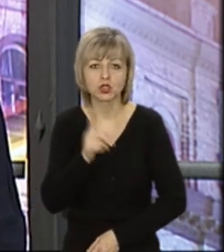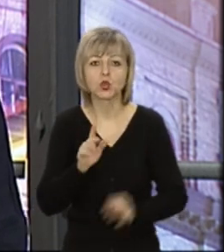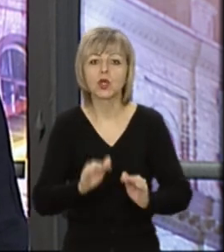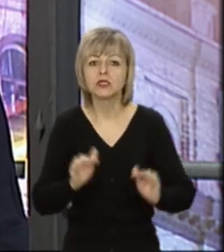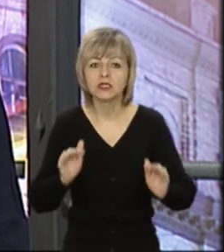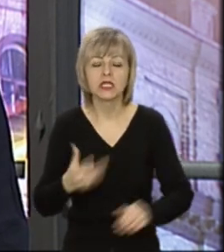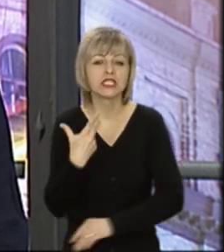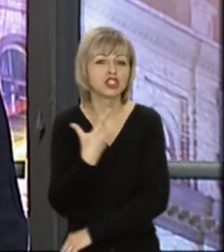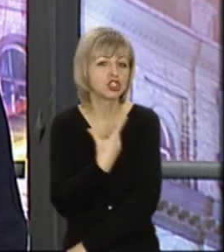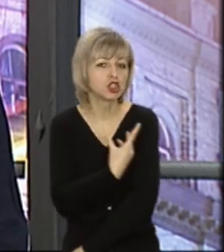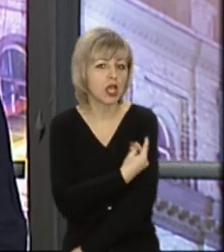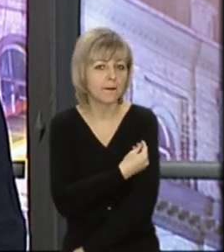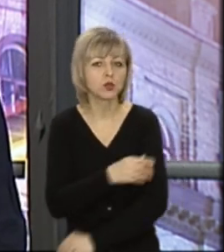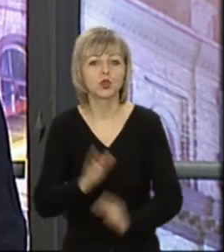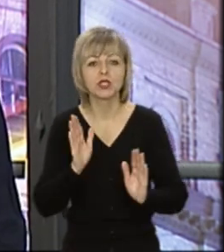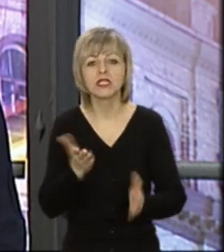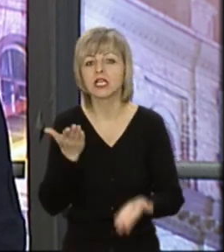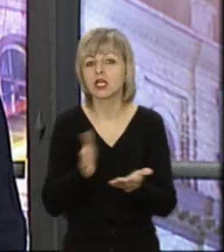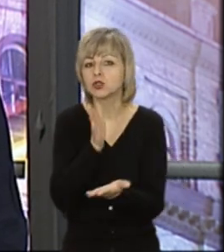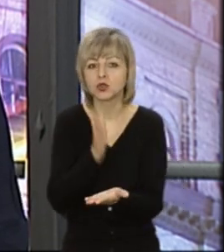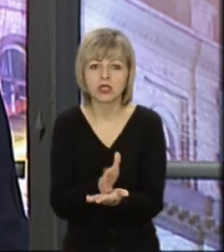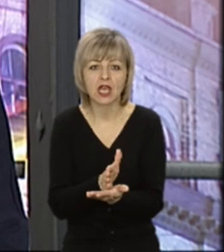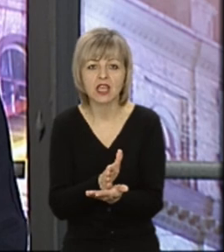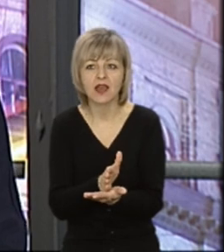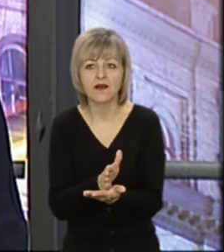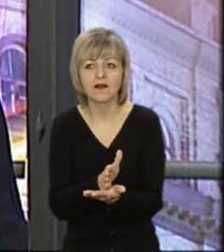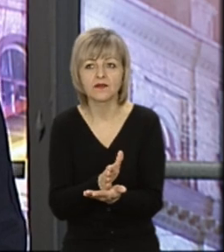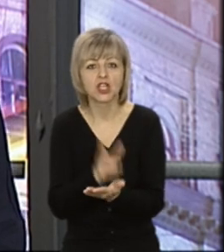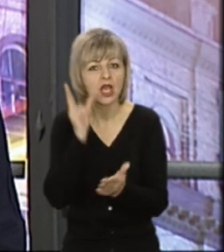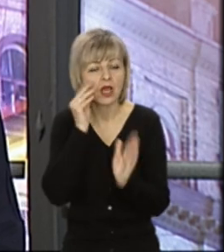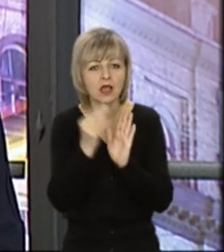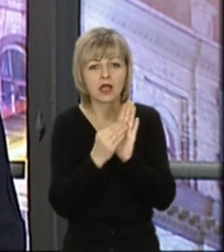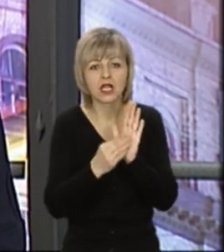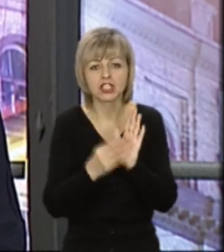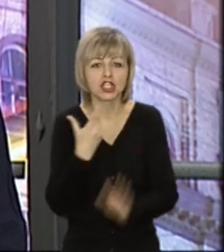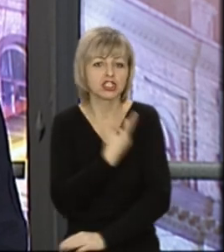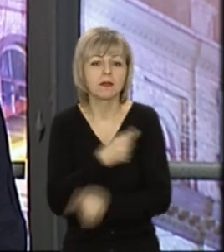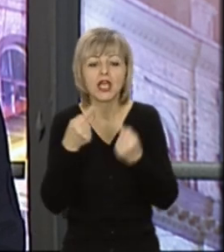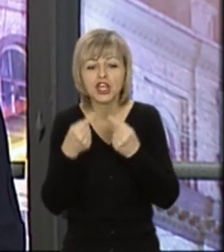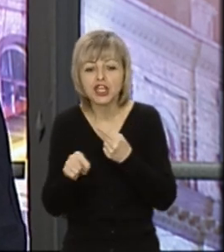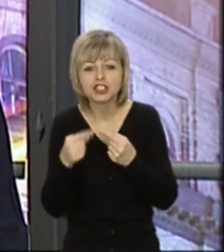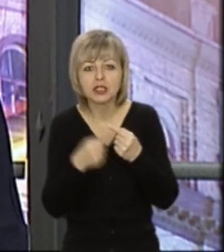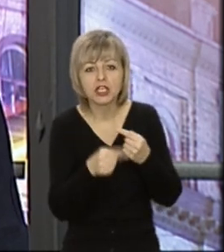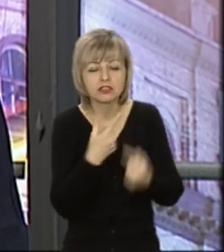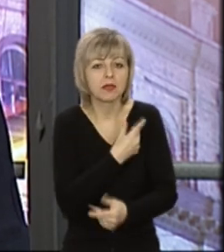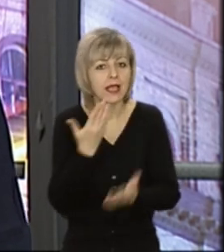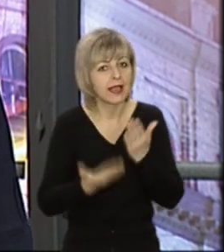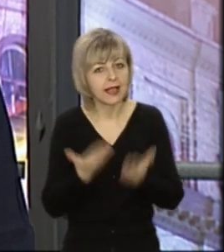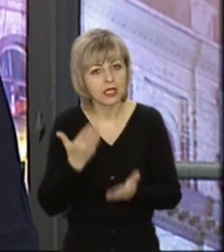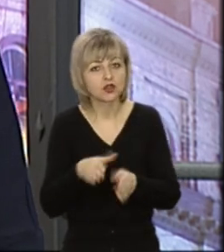дітей щеплюють тільки за наявності наявних календаря щеплень іншими вакцинами. Якщо є